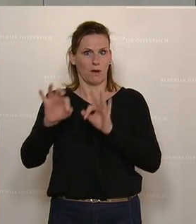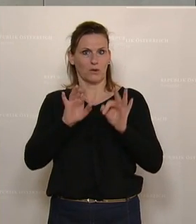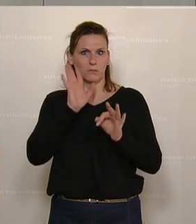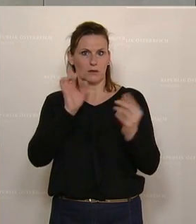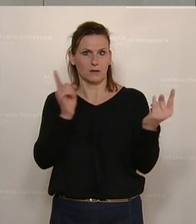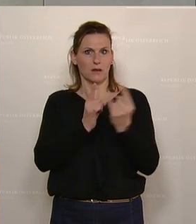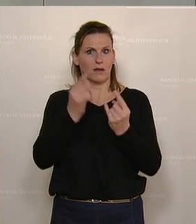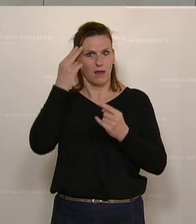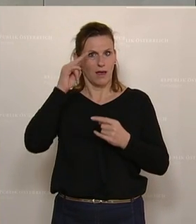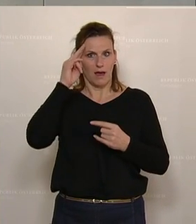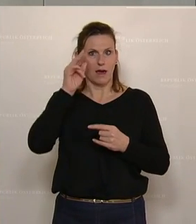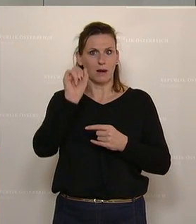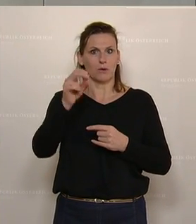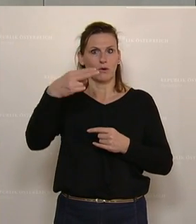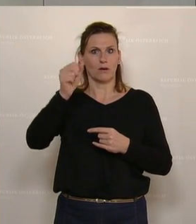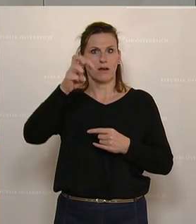Kommt Lukas Hammer?